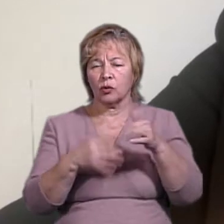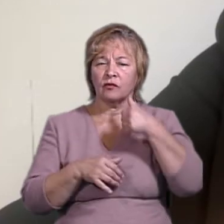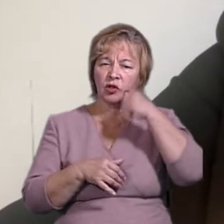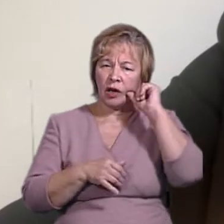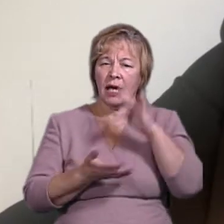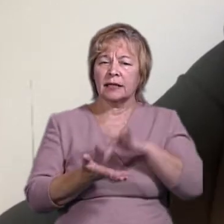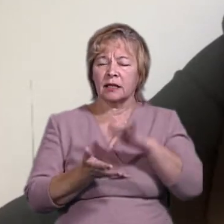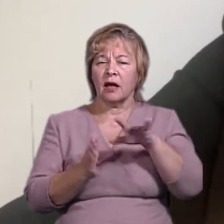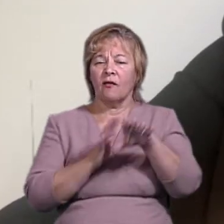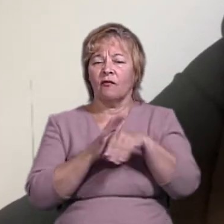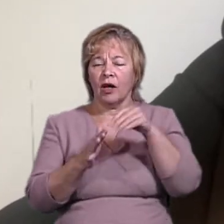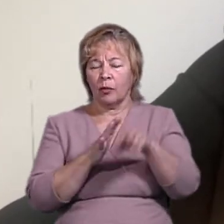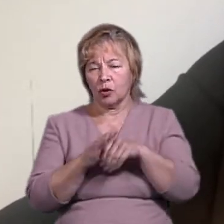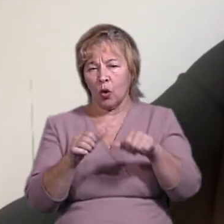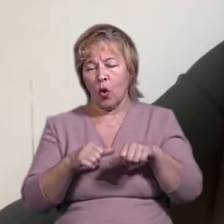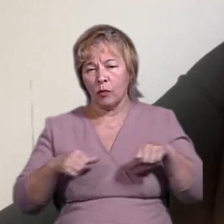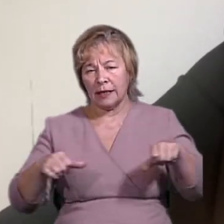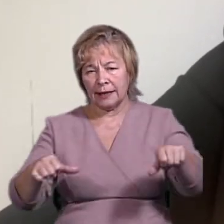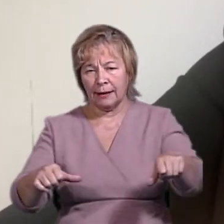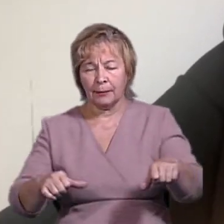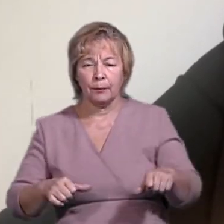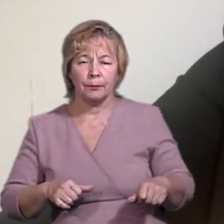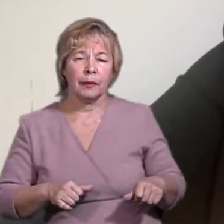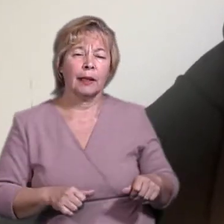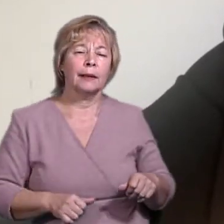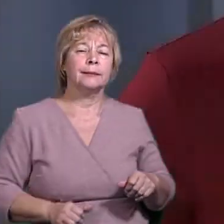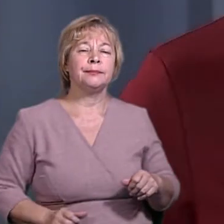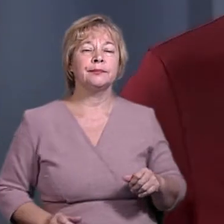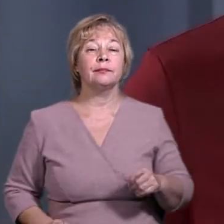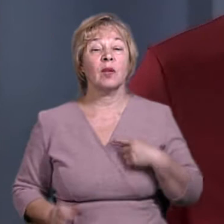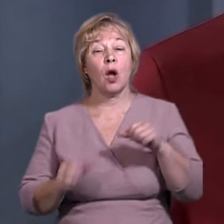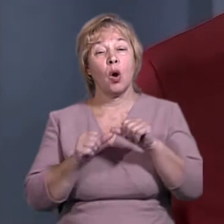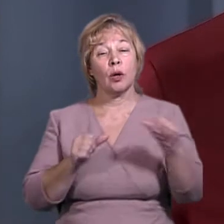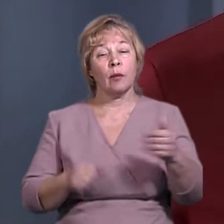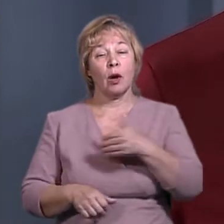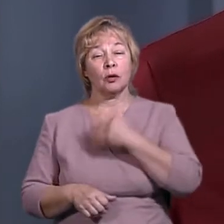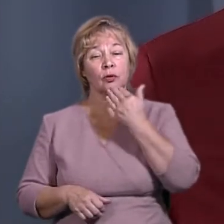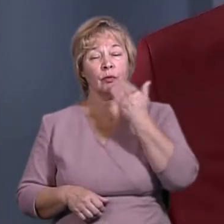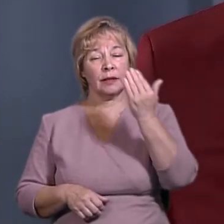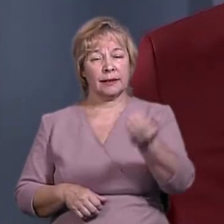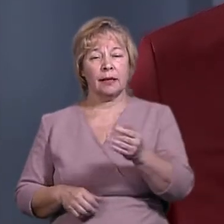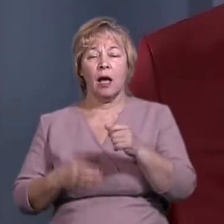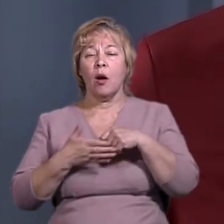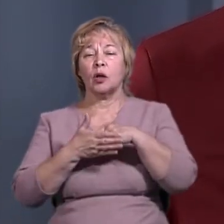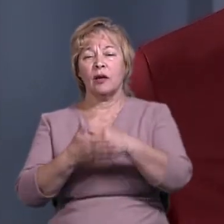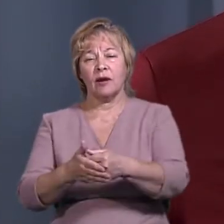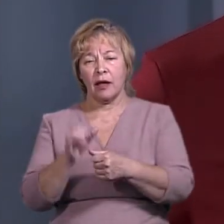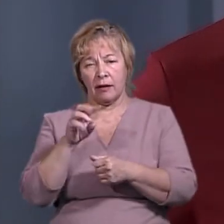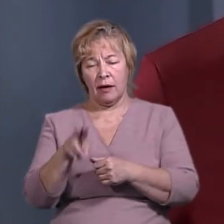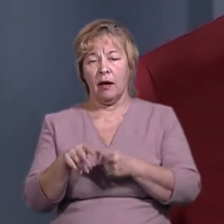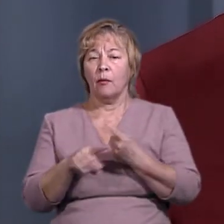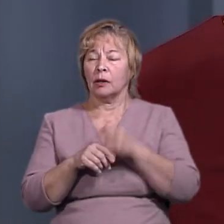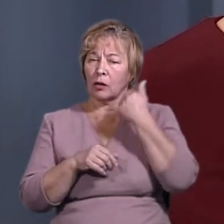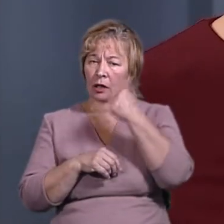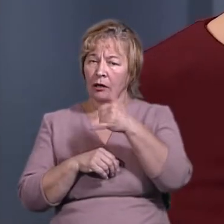Центральної виборчої комісії. Ми розуміємо, що цікар не приймає рішення посуду. хочу окремо запитати. Давайте завершимо про тиск. Телефонують і